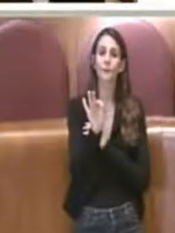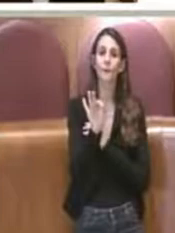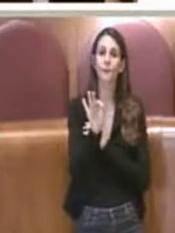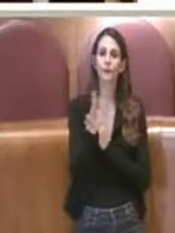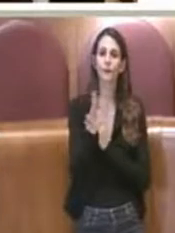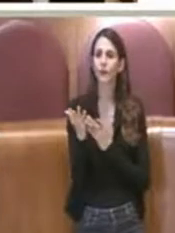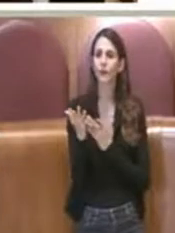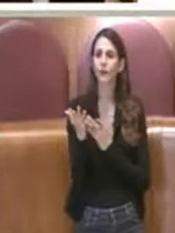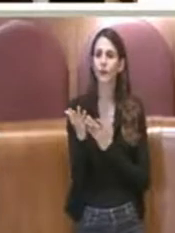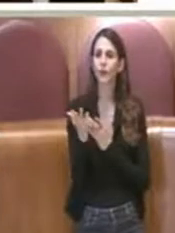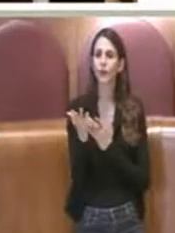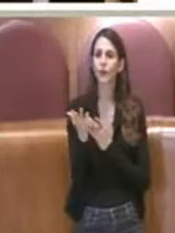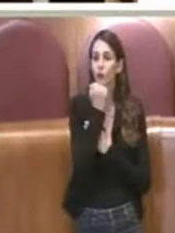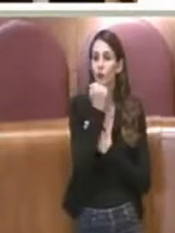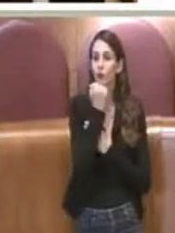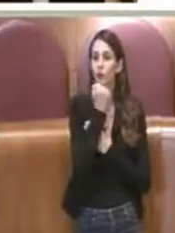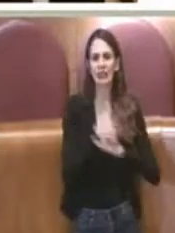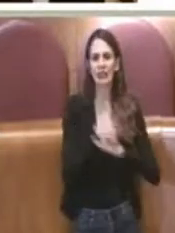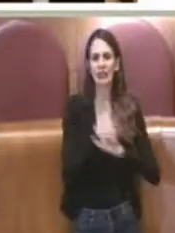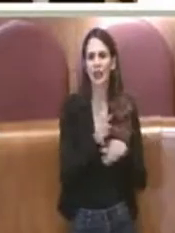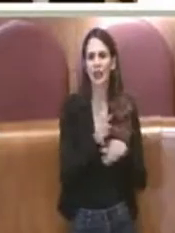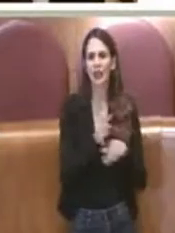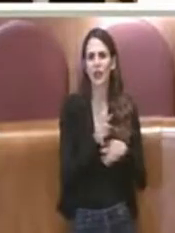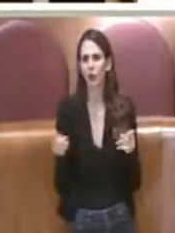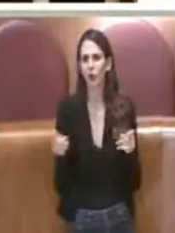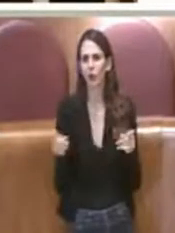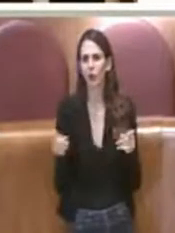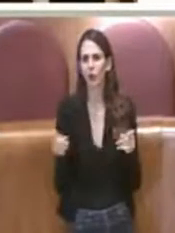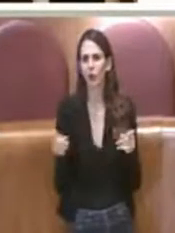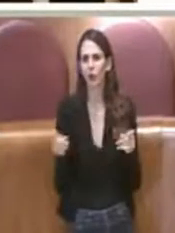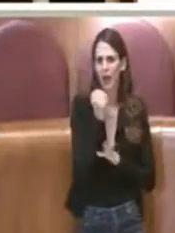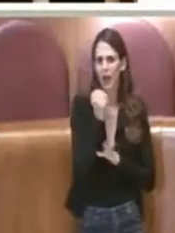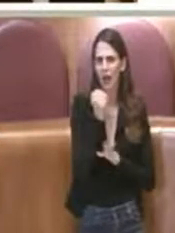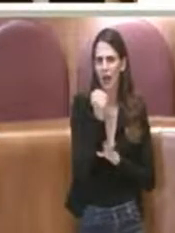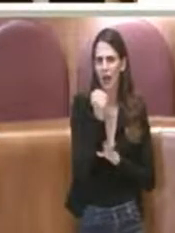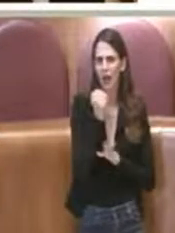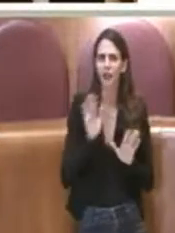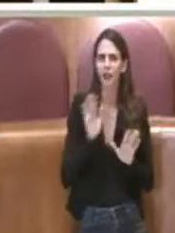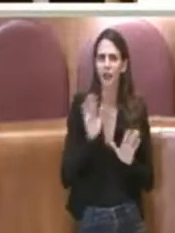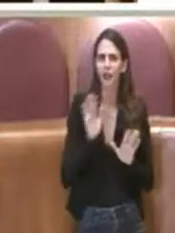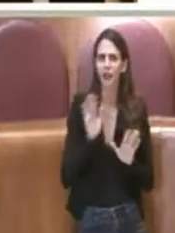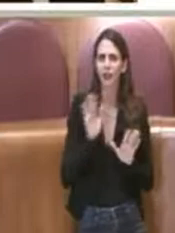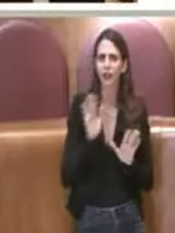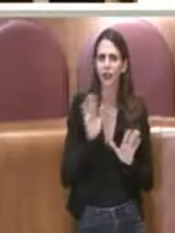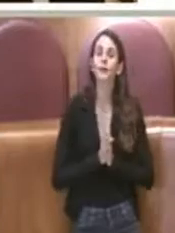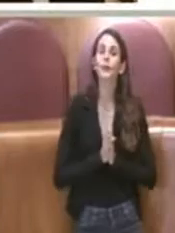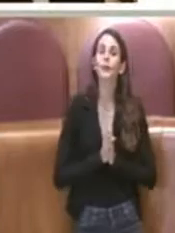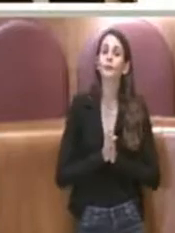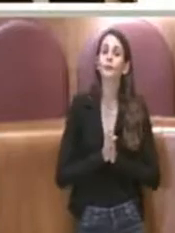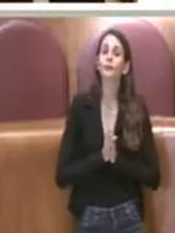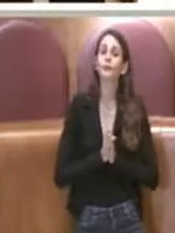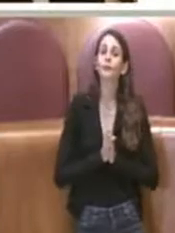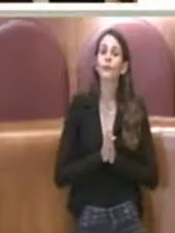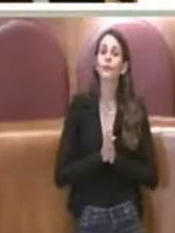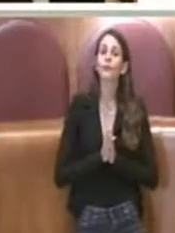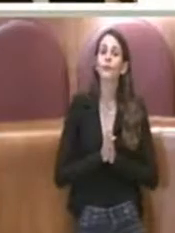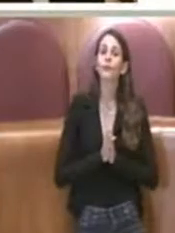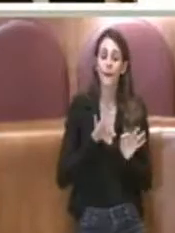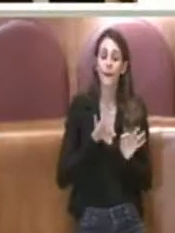Sì, magari faccio un intervento un più, poi ovviamente non interverrò su tutti i debiti e proprio per